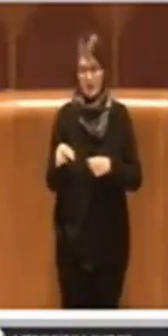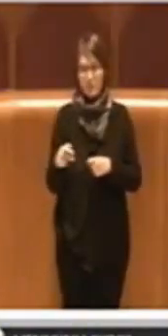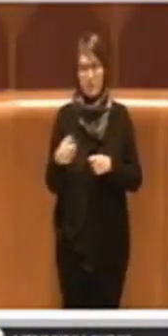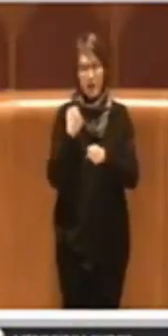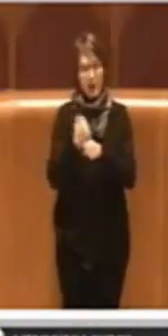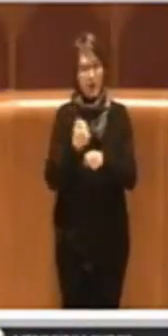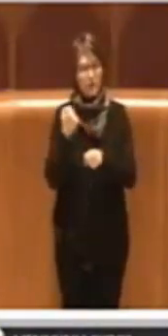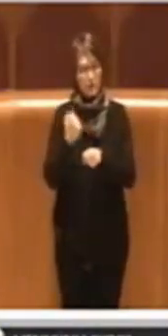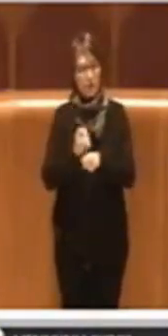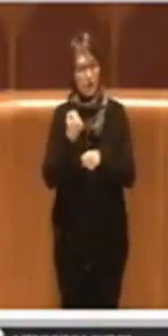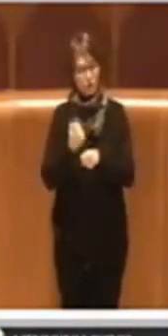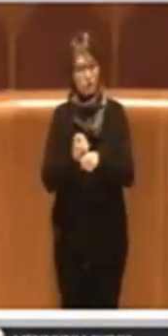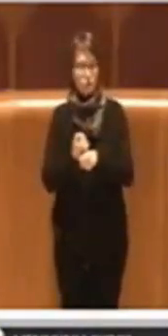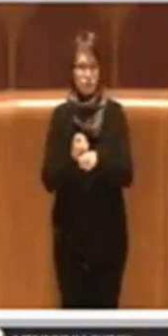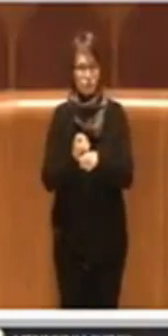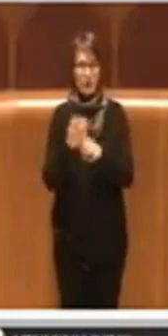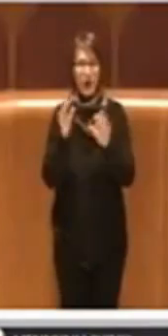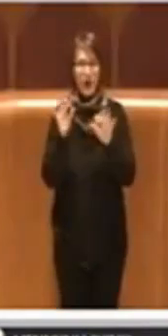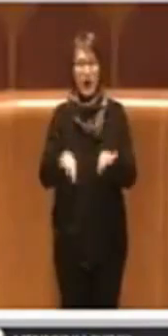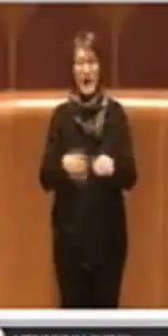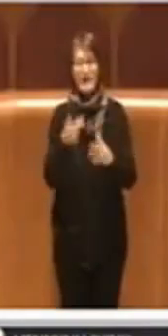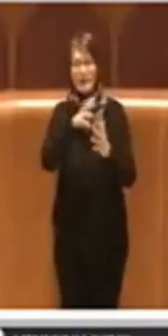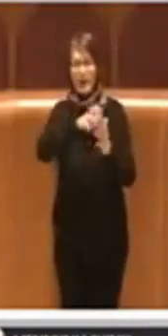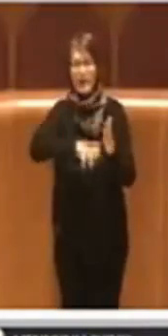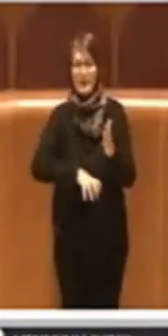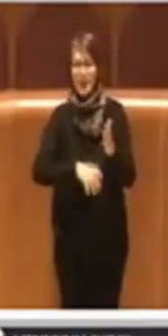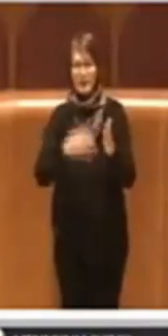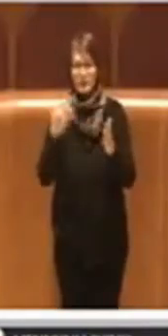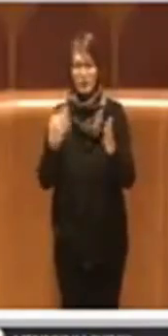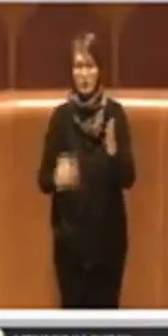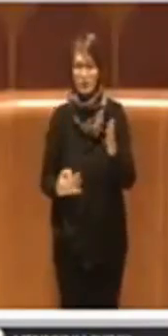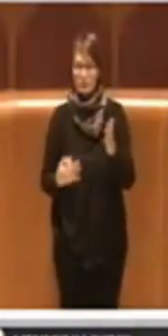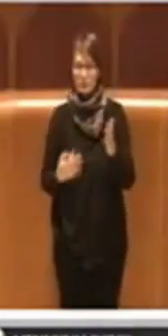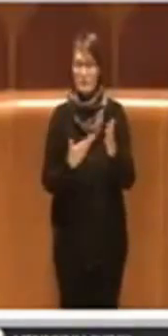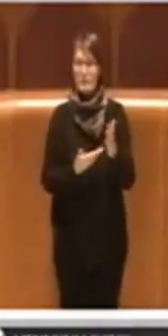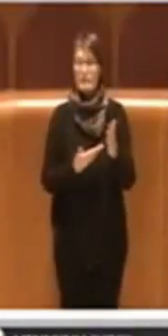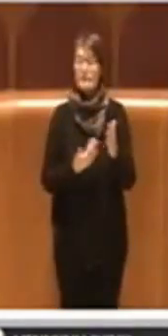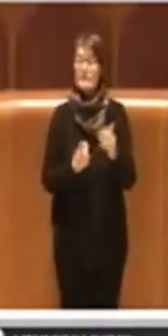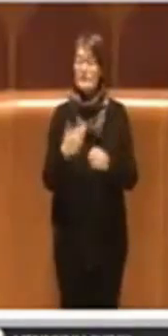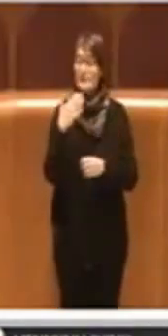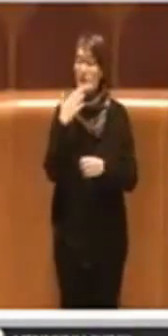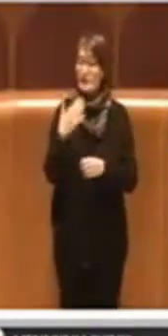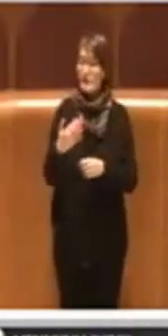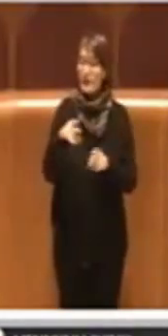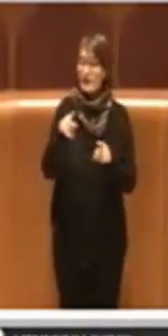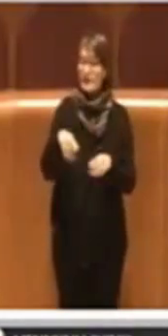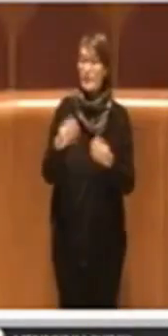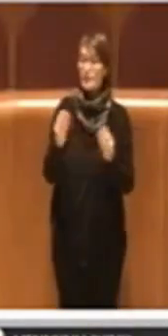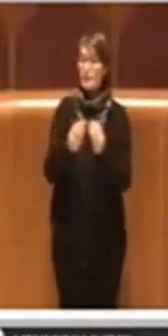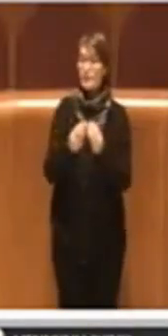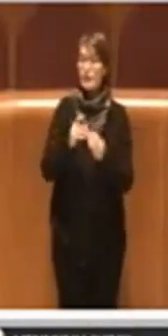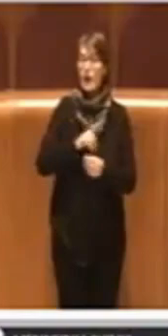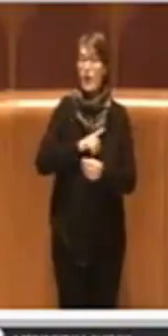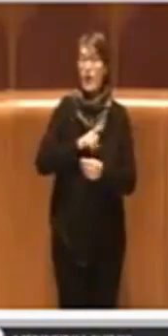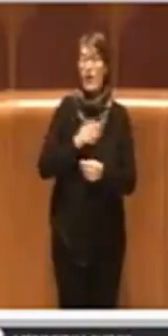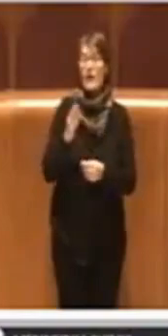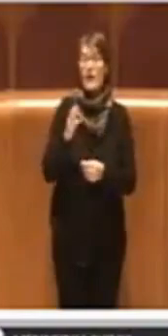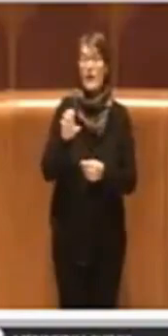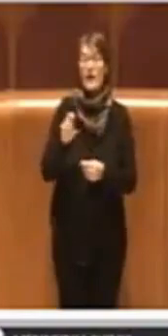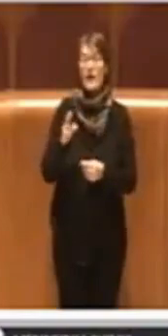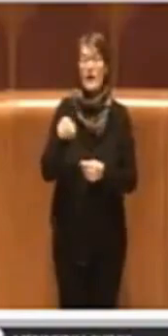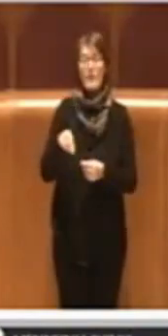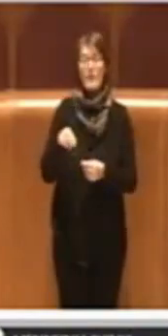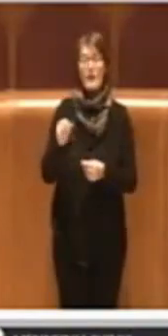poi a un testo definitivo. Un ringraziamento importante anche alla mia collega Bernabèi della Commissione